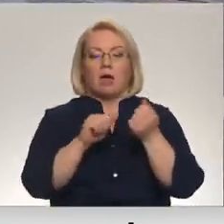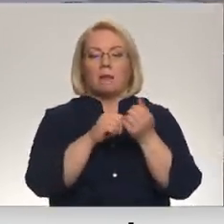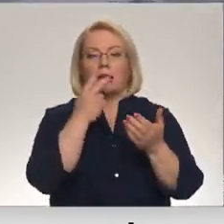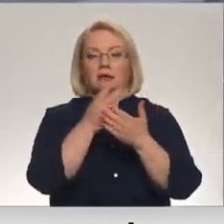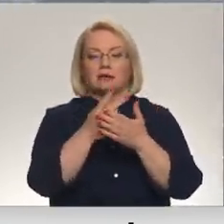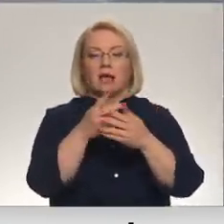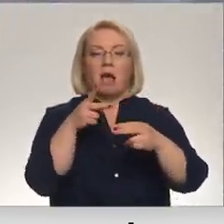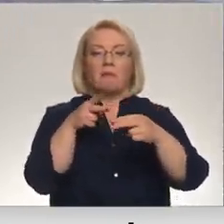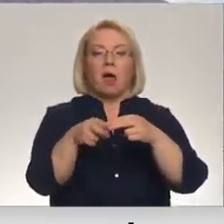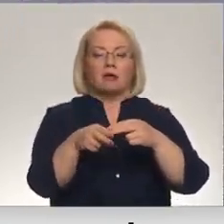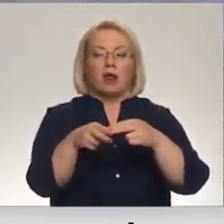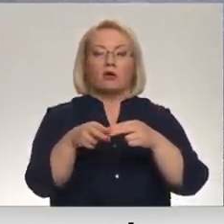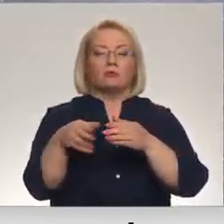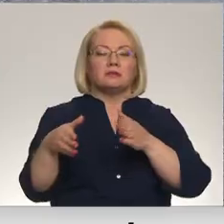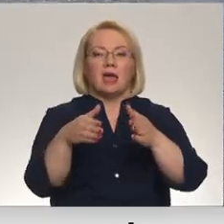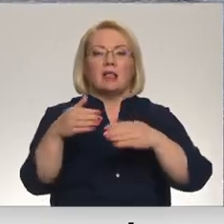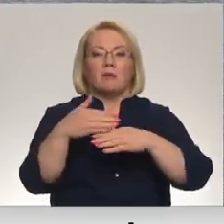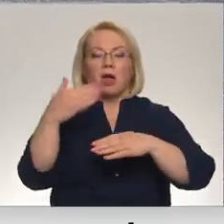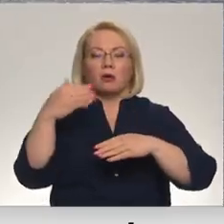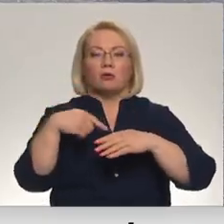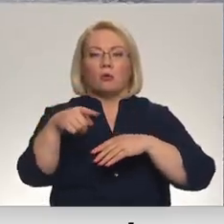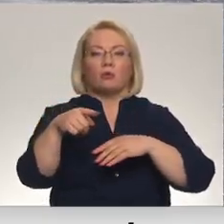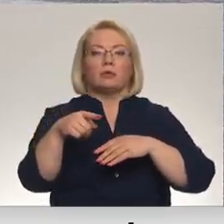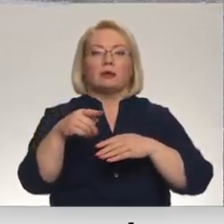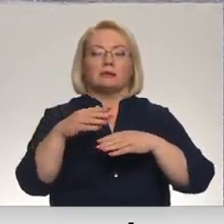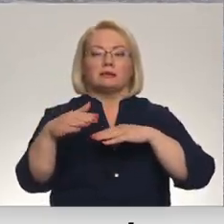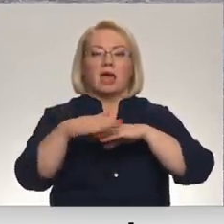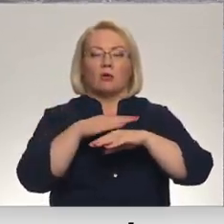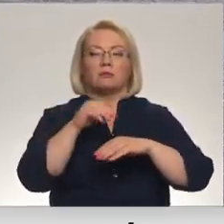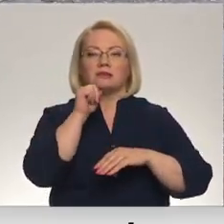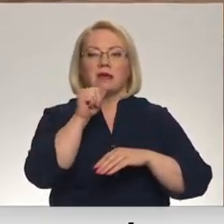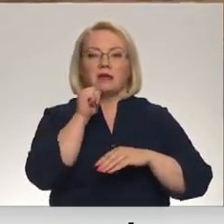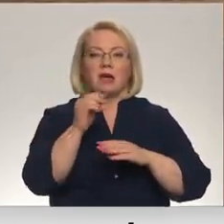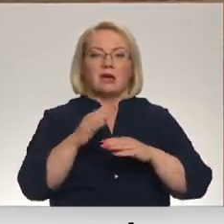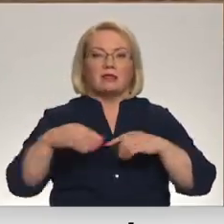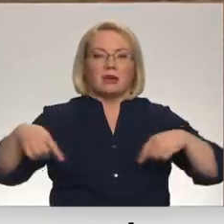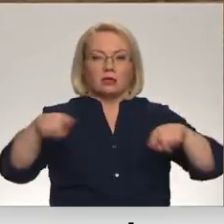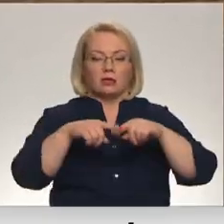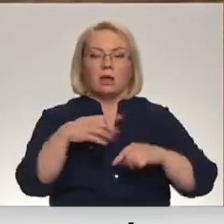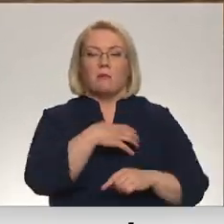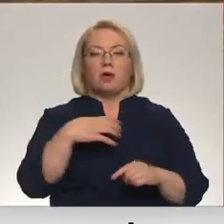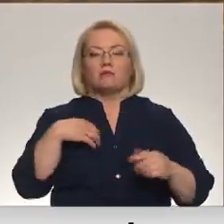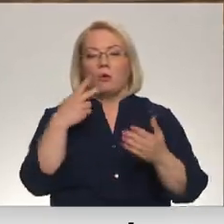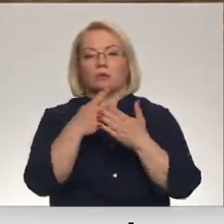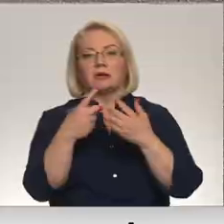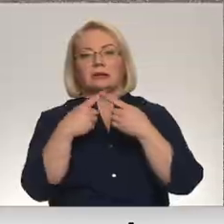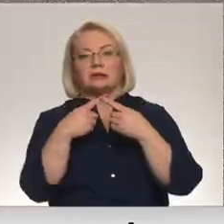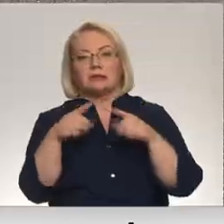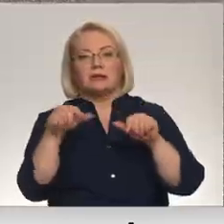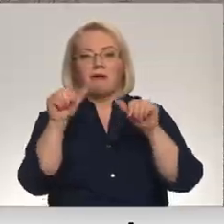pārtraukums ceļa barjerās un cietas segums zaļajā zonā. Vienlaikusie pašvaldības ieskatā nepieciešama kāda cita